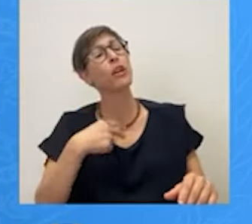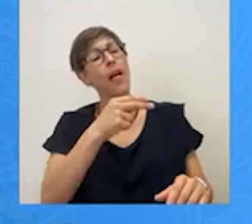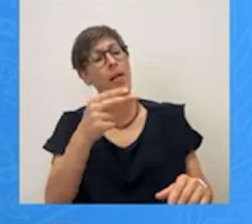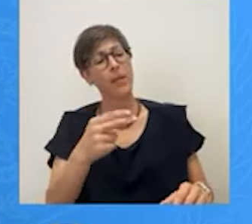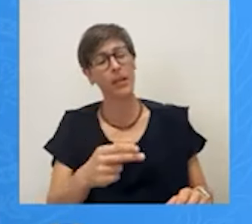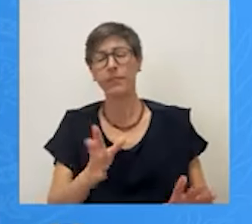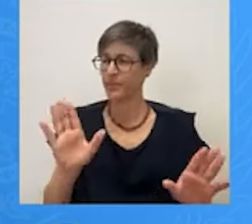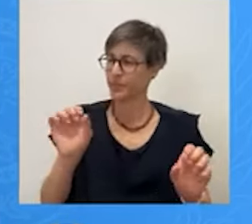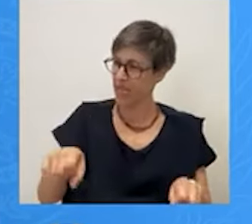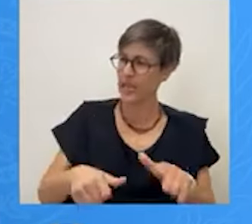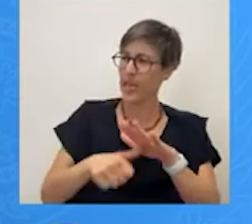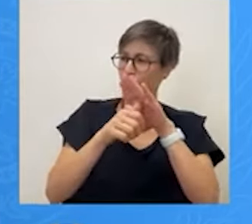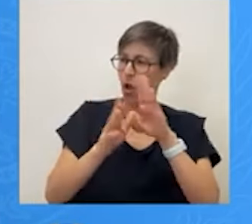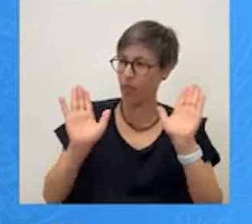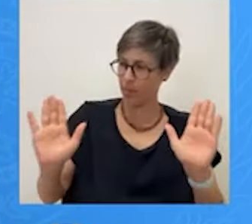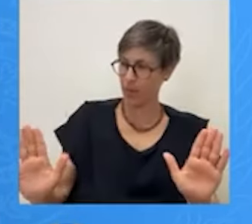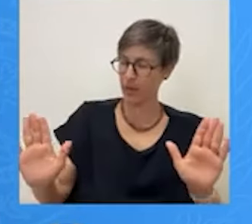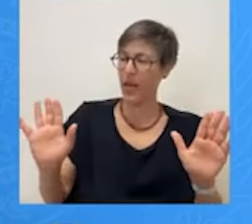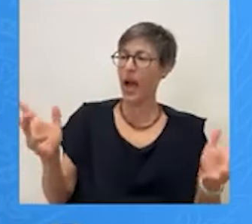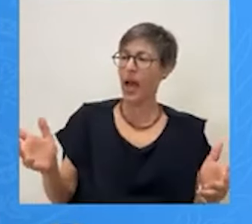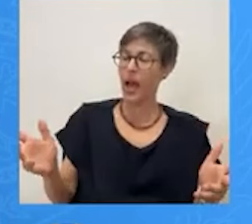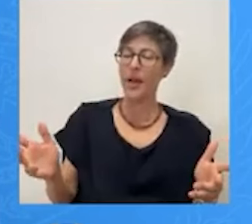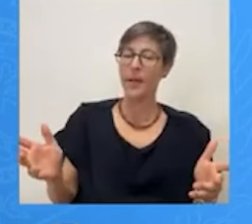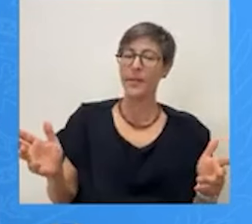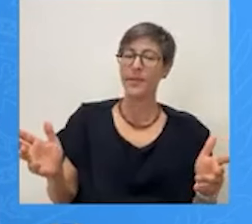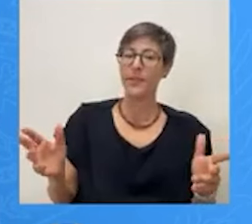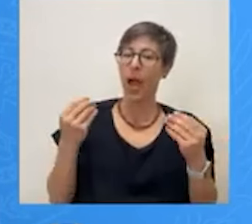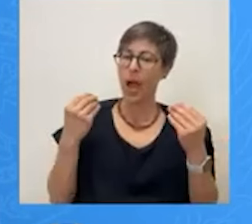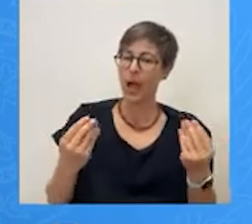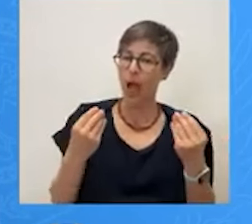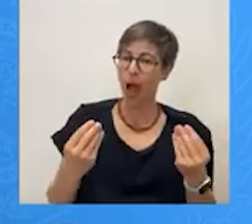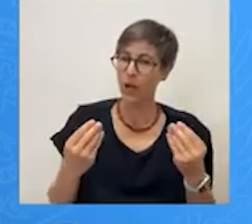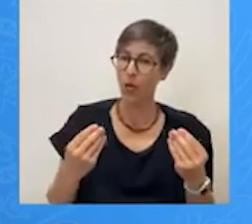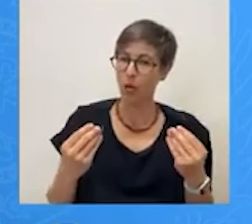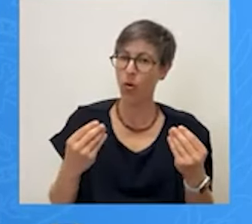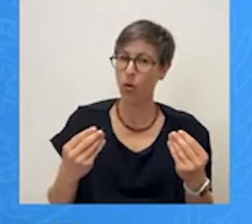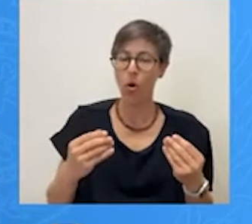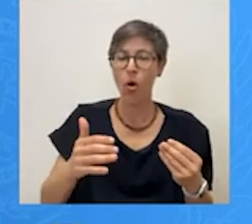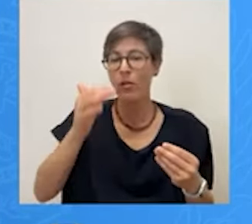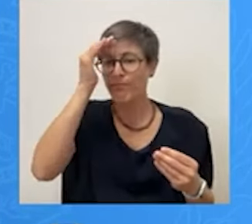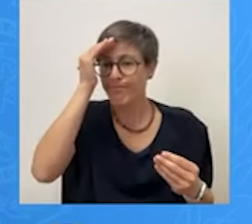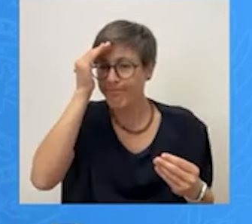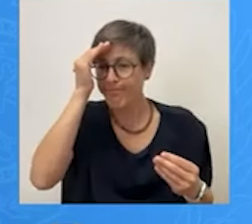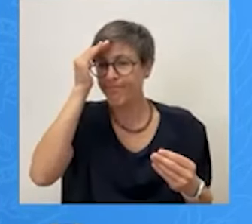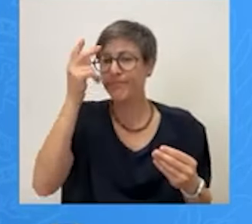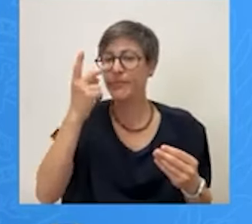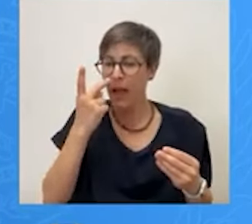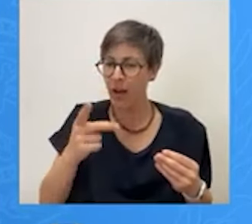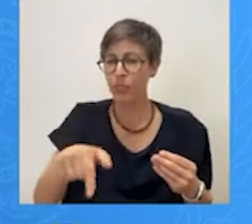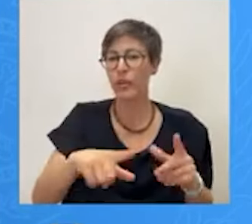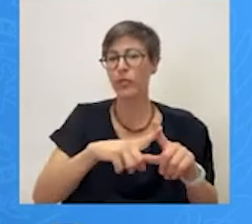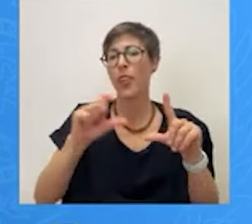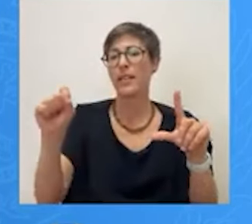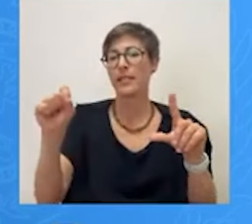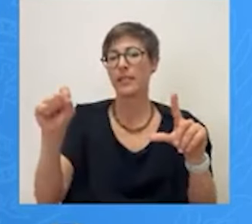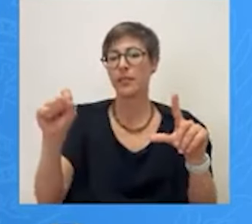κύριε Πρόεδρε Αλλά εν πάση περιπτώσει καλό είναι να ακούμε και σε αυτό το Δημοτικό Συμβούλιο Και να ακούμε